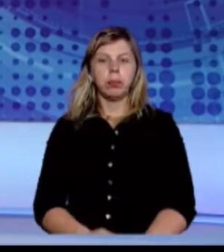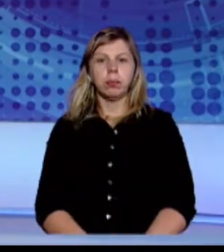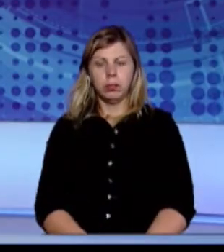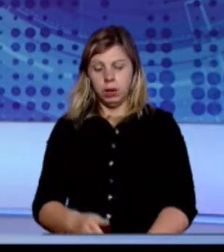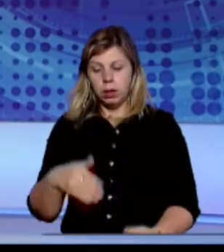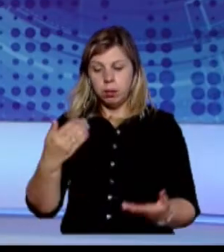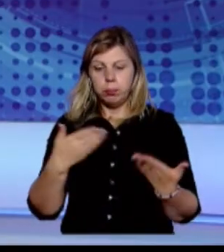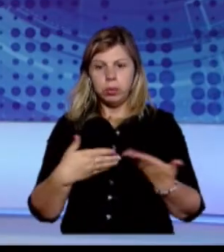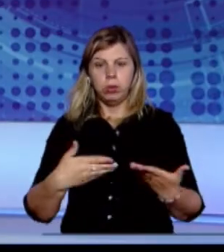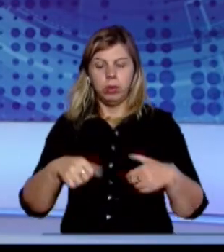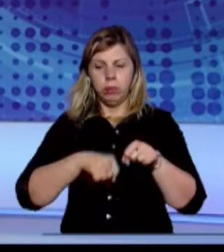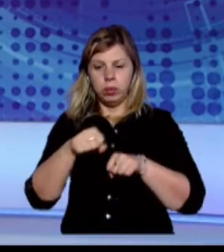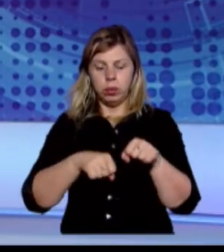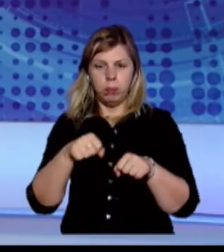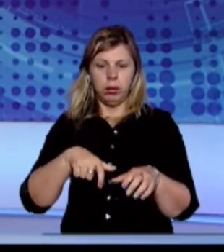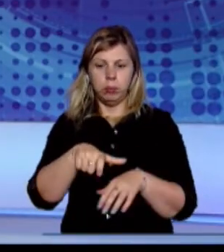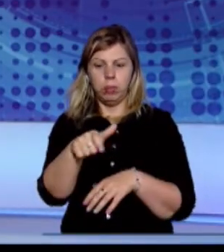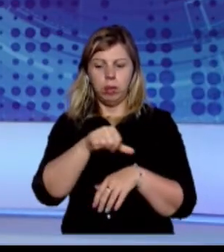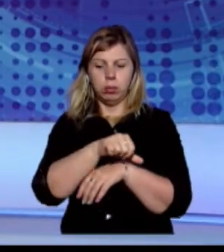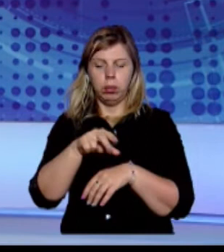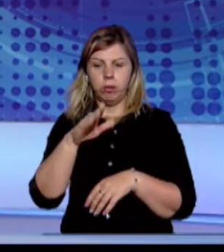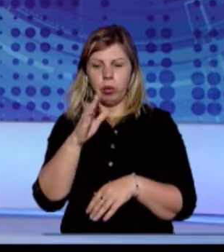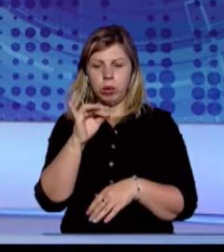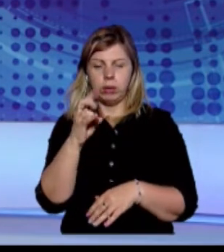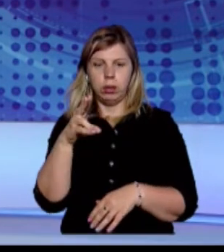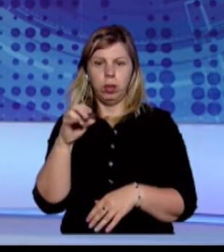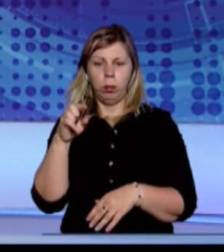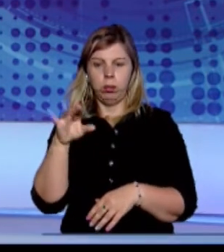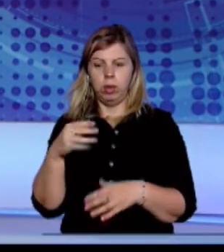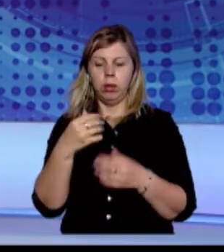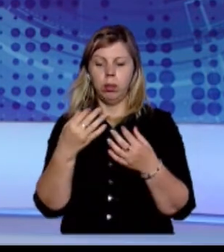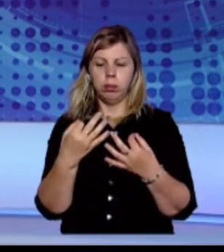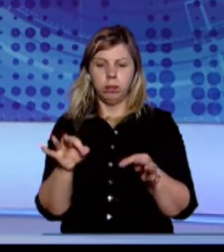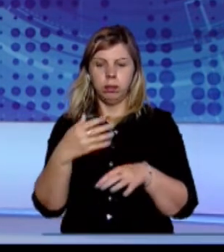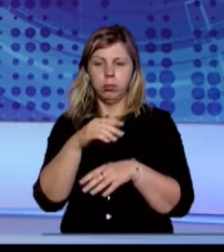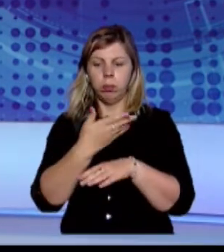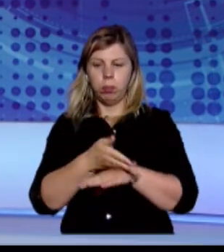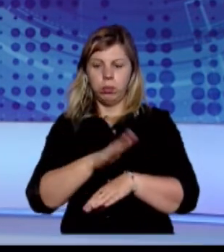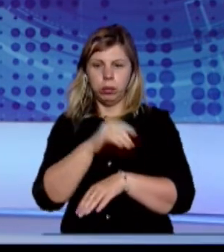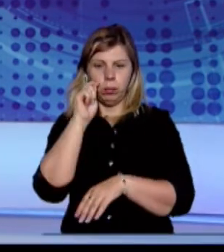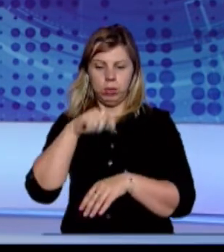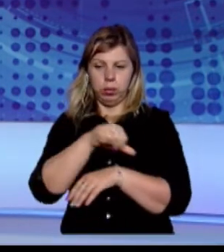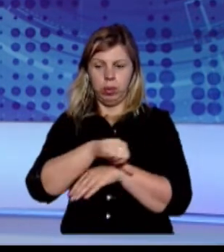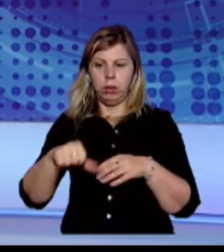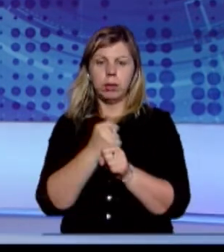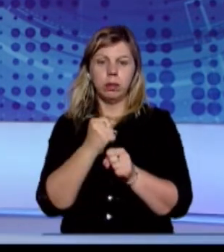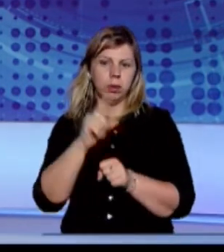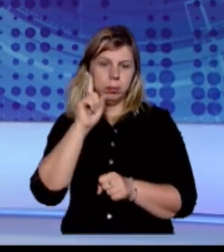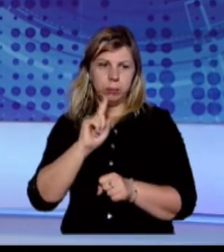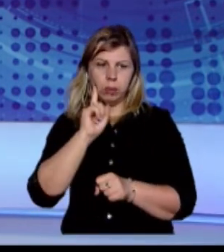Пішохідно-велосипедний пункт пропуску Лубня-Волосати відкрився сьогодні на українсько-польському кордоні. Працюватиме він